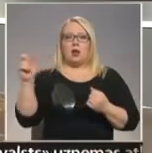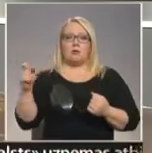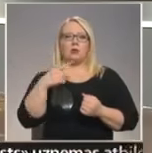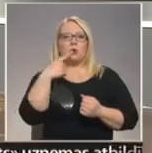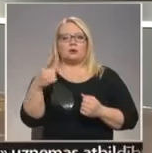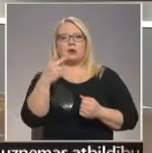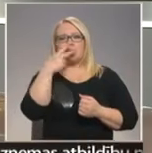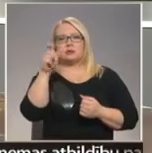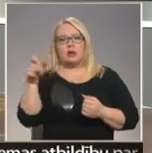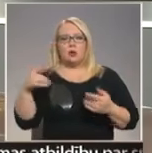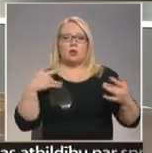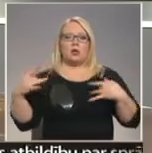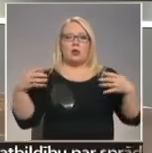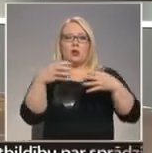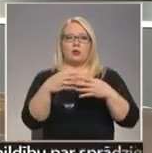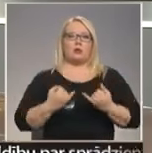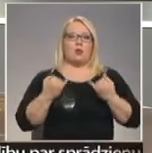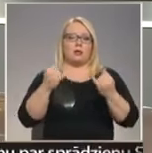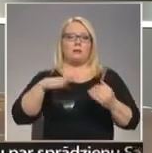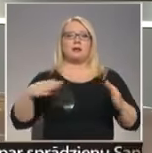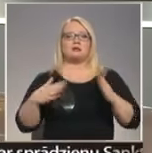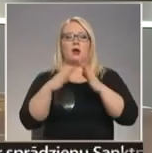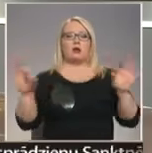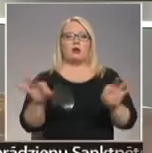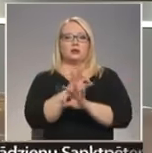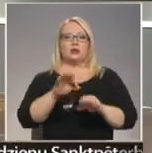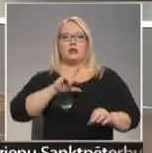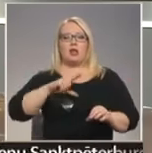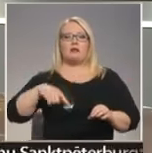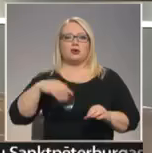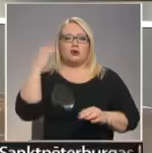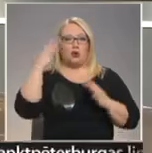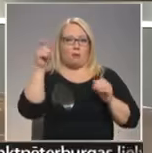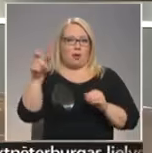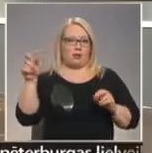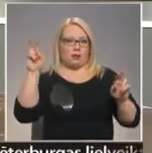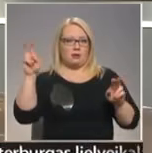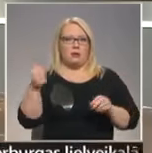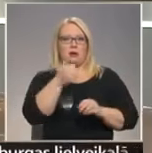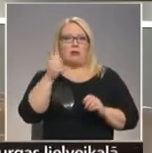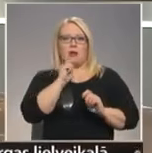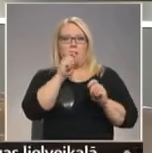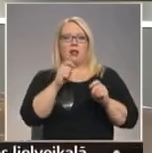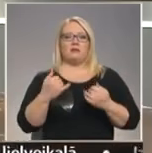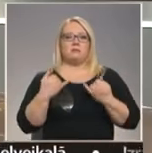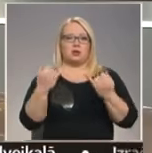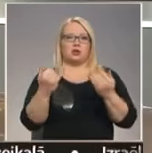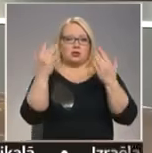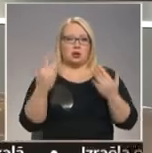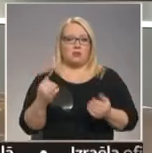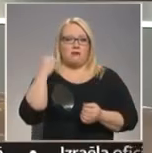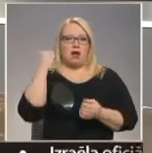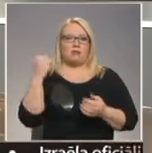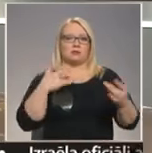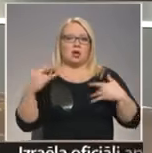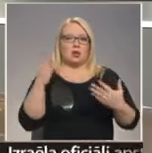skatītāji, gan teātra kolektīvs, tika godināta pēc sētu koncertu Latviešu romantiķi. Gada valvas pasniegšanas ceremonija Valmieras teātrija norisinās